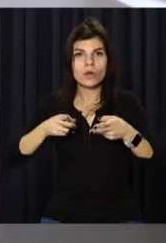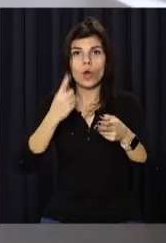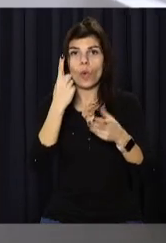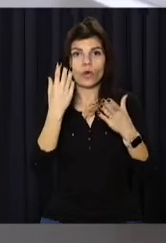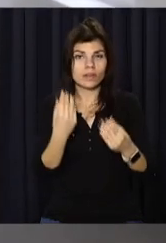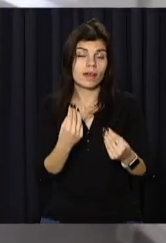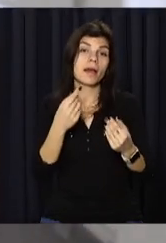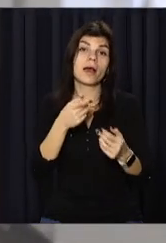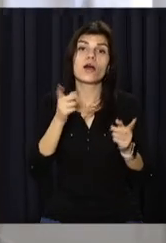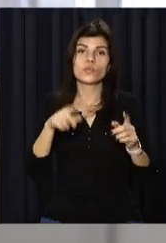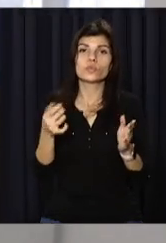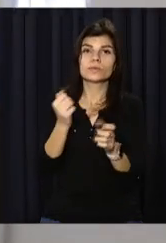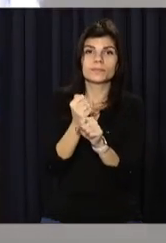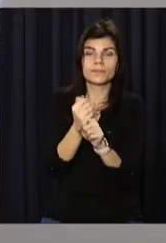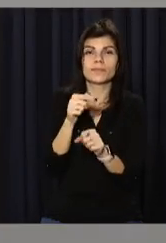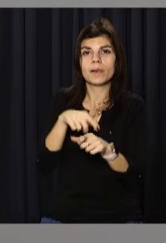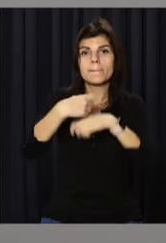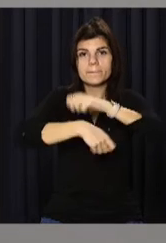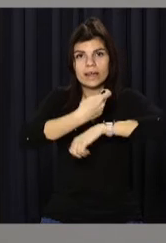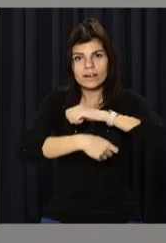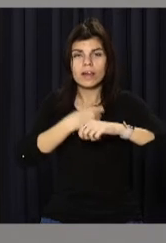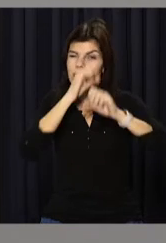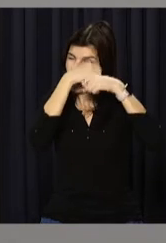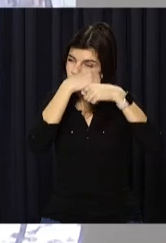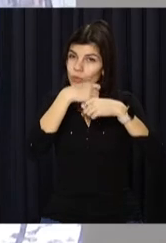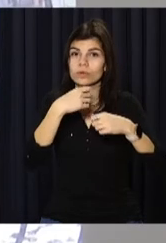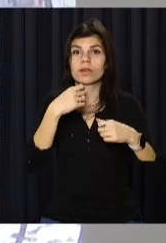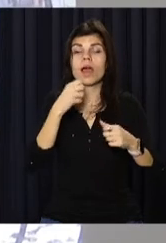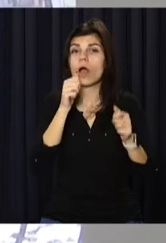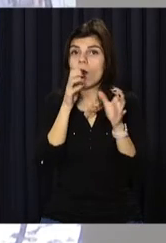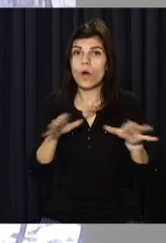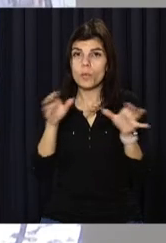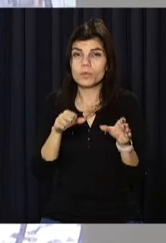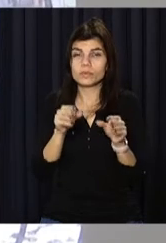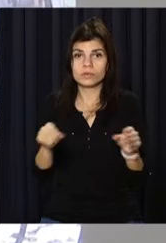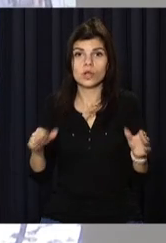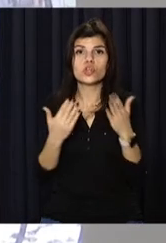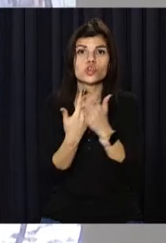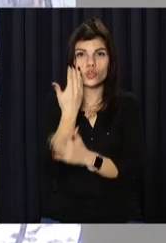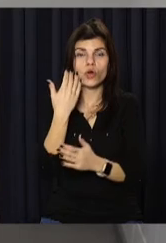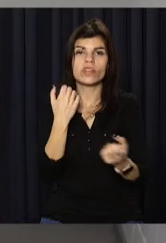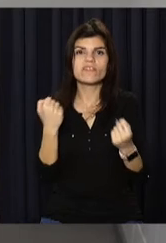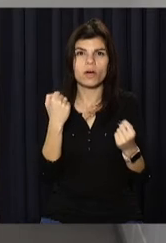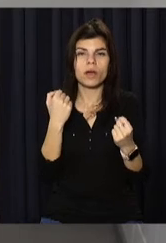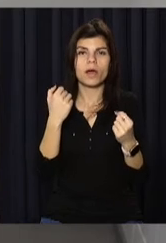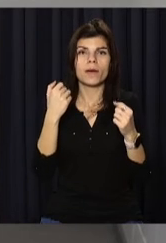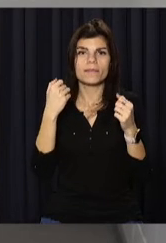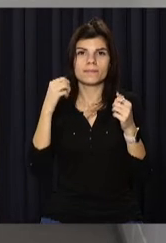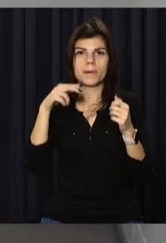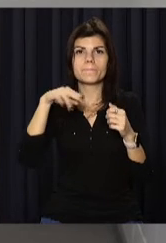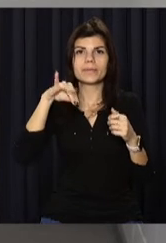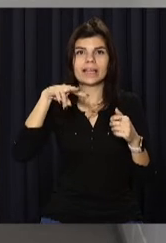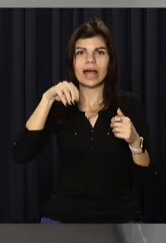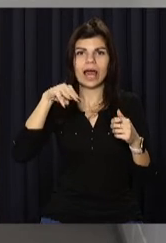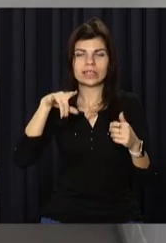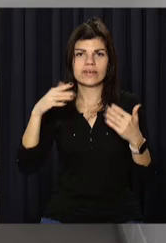дня. Облаштують також процедурну перев'язувальню і лабораторію. А опалюватиме медзаклад нова твердопаливна котельна на пілетах.